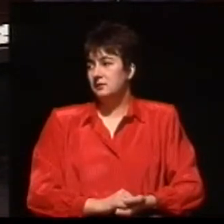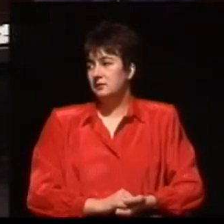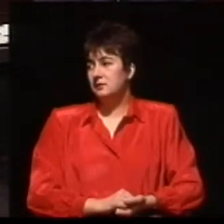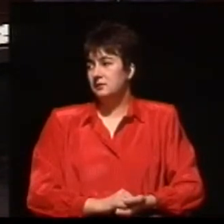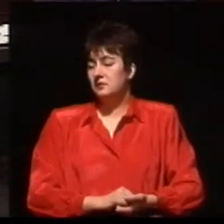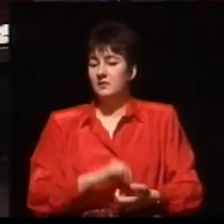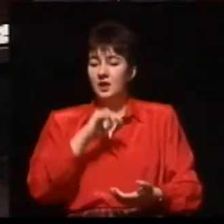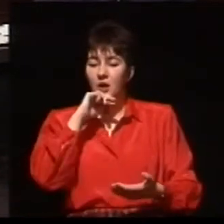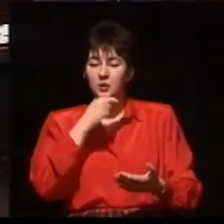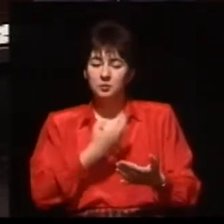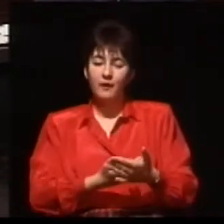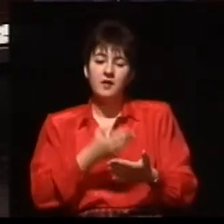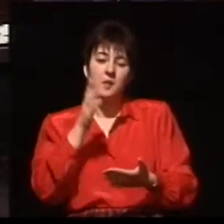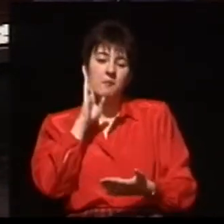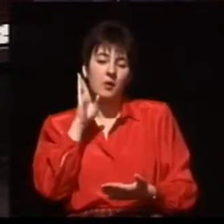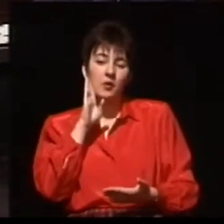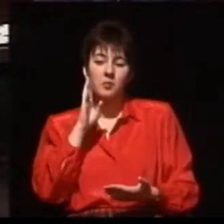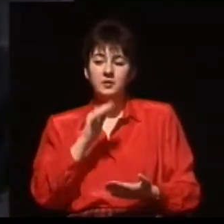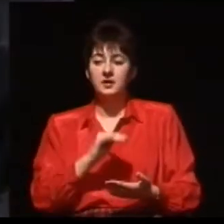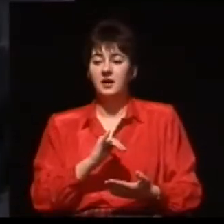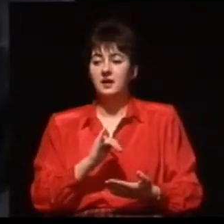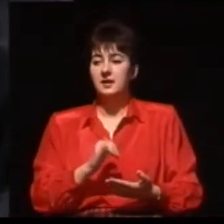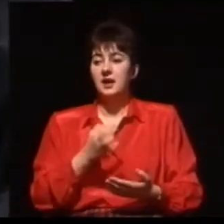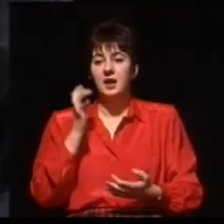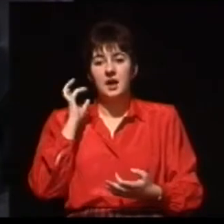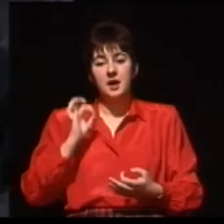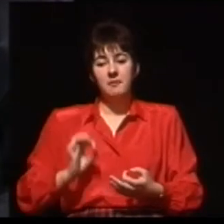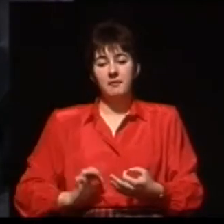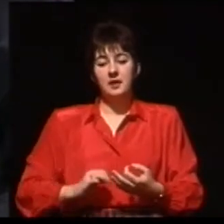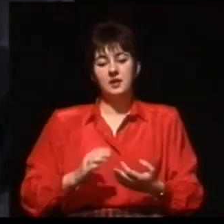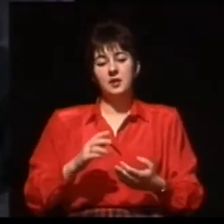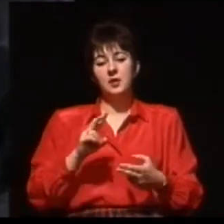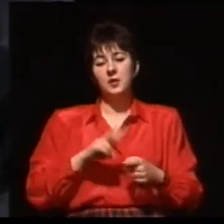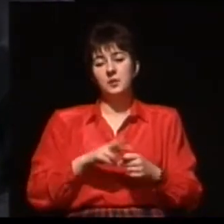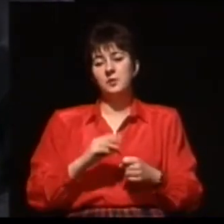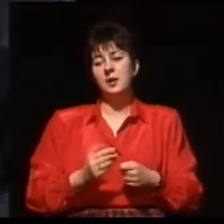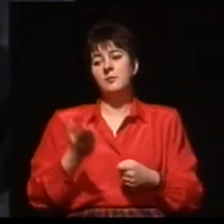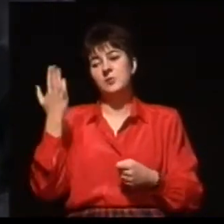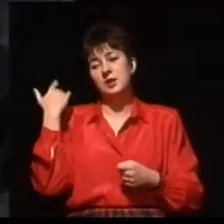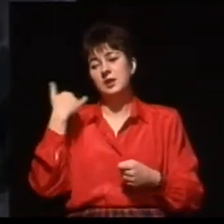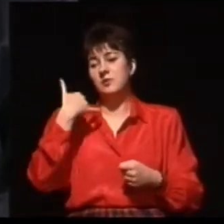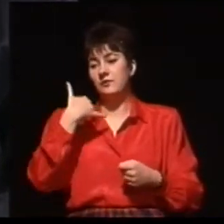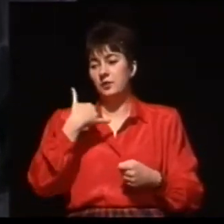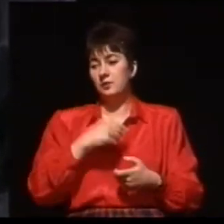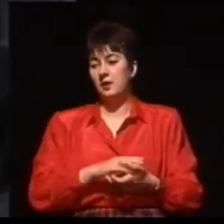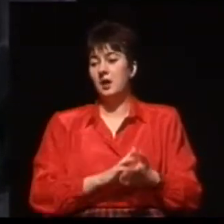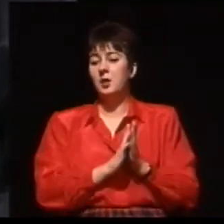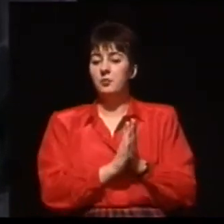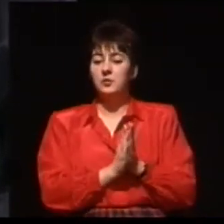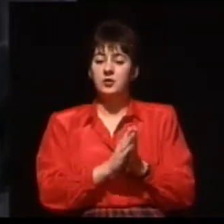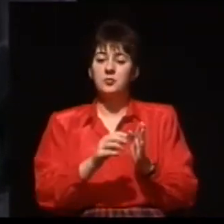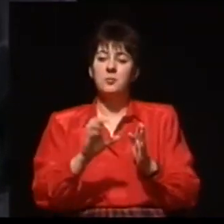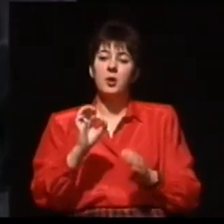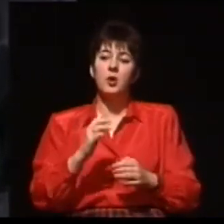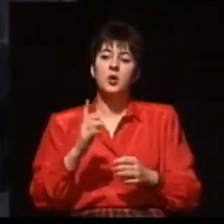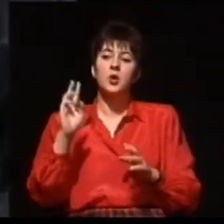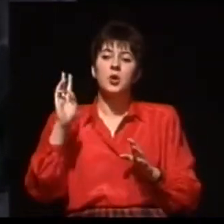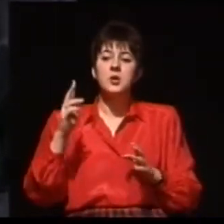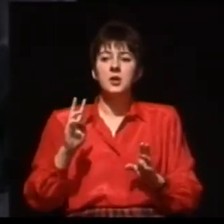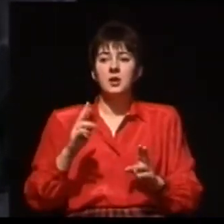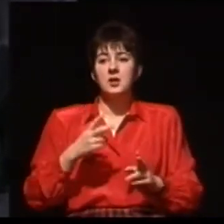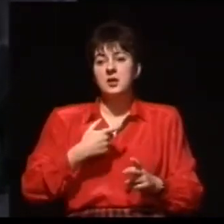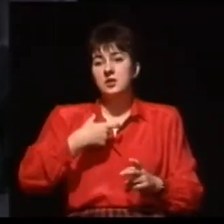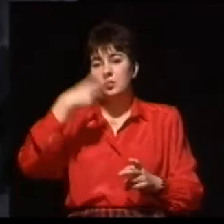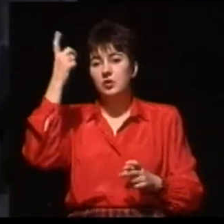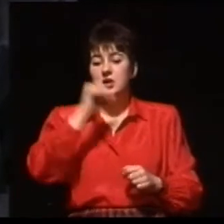Odpowiem podobnie jak poprzedniej pani, która dzwoniła. Prosimy bardzo panią o zgłoszenie się do ośrodka, żeby powtórzyć